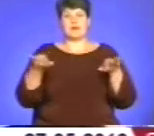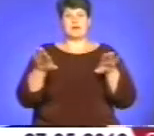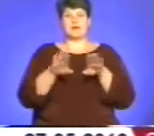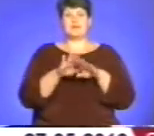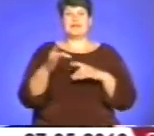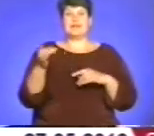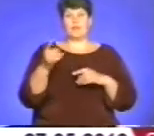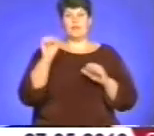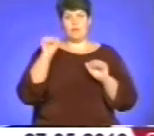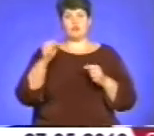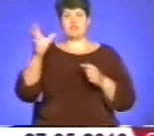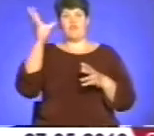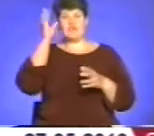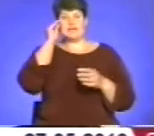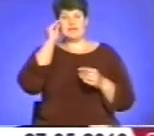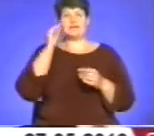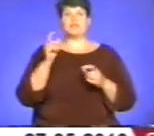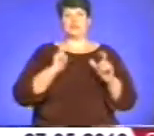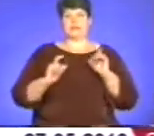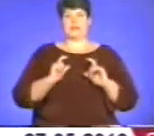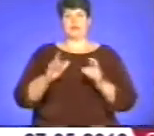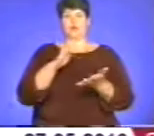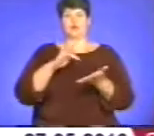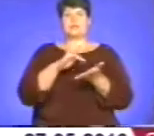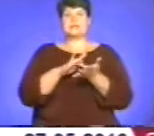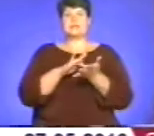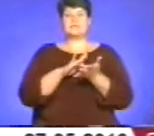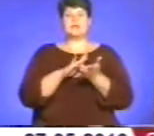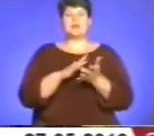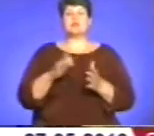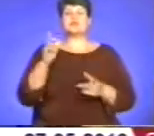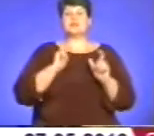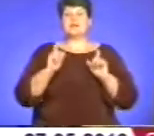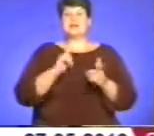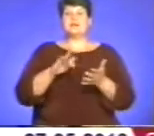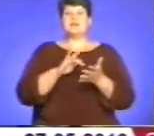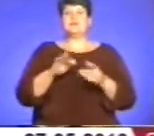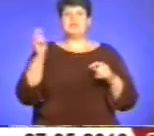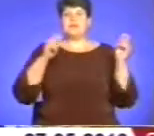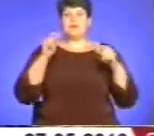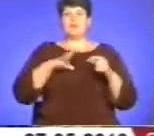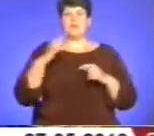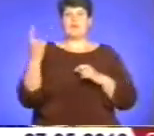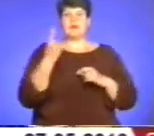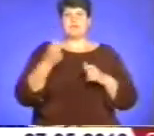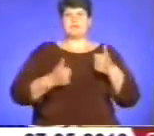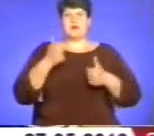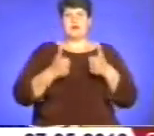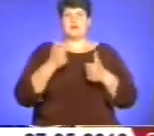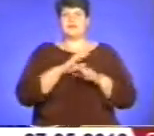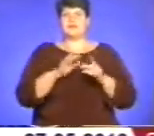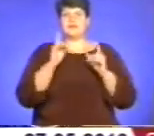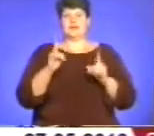Тернопіль можна вважати справді студентською столицей. Студентський фестиваль у Тернополі проходив вперше. Змагалися команди не лише з